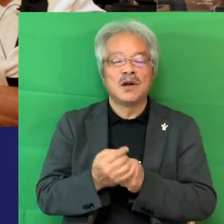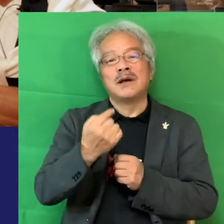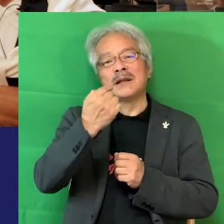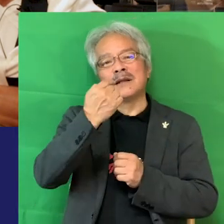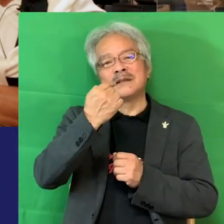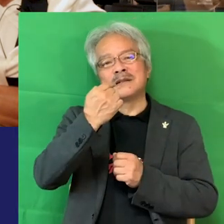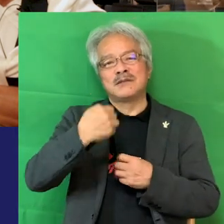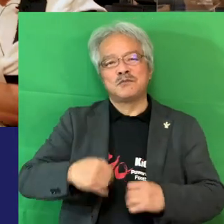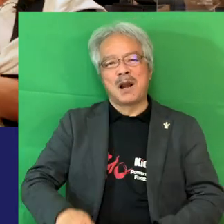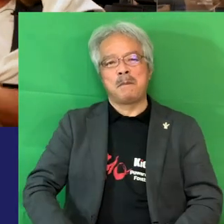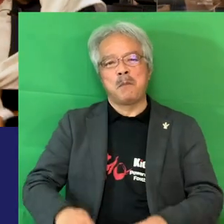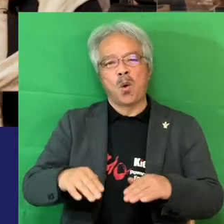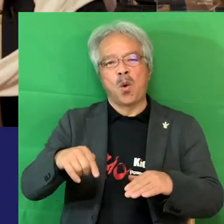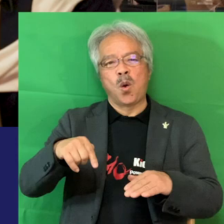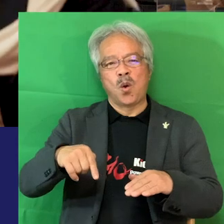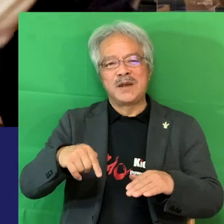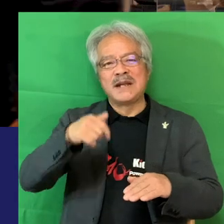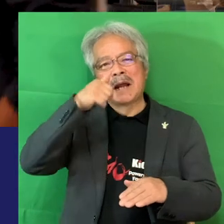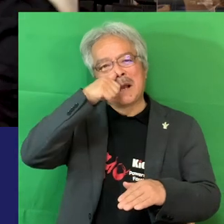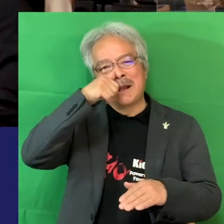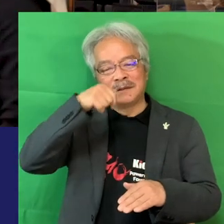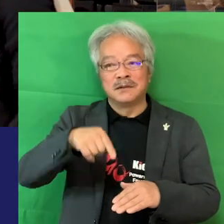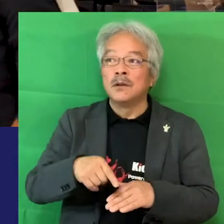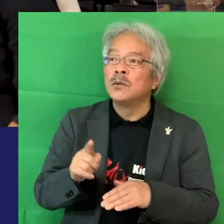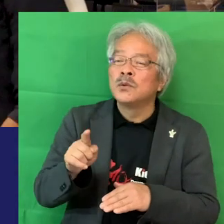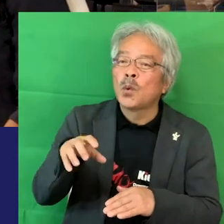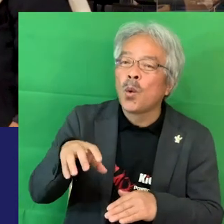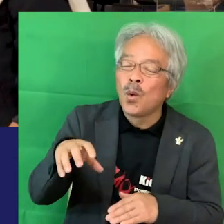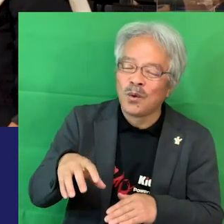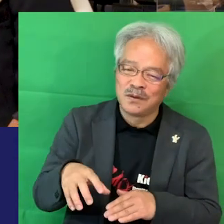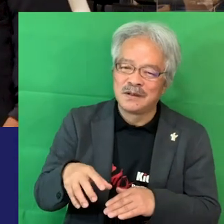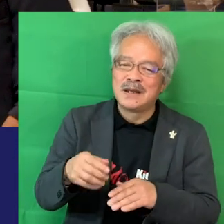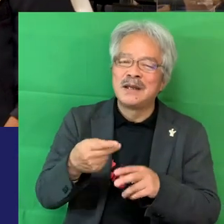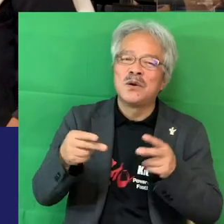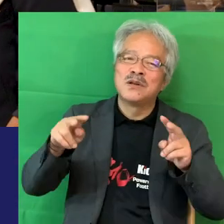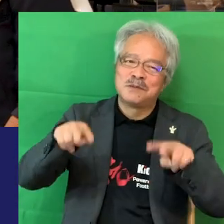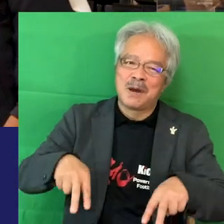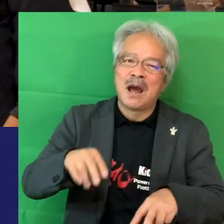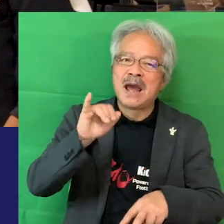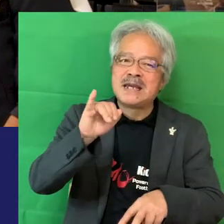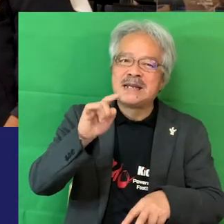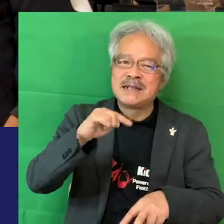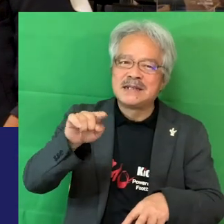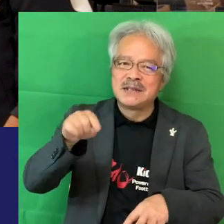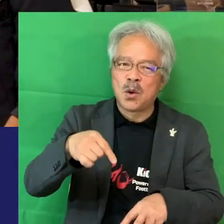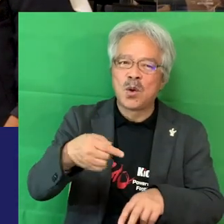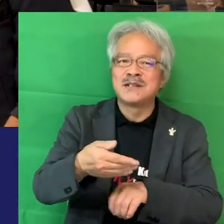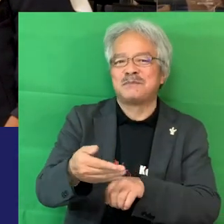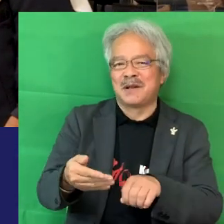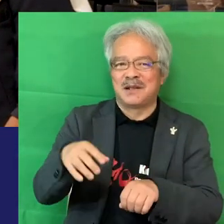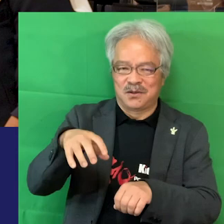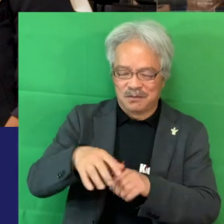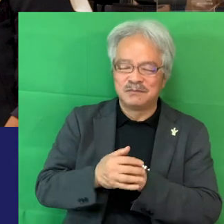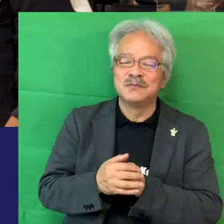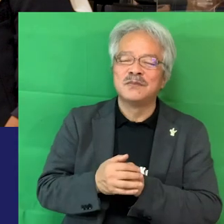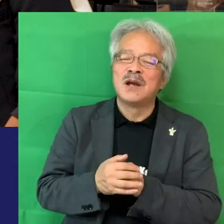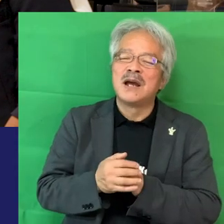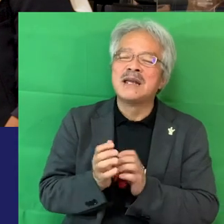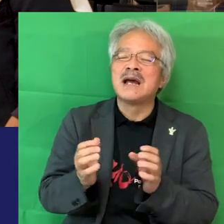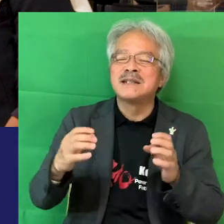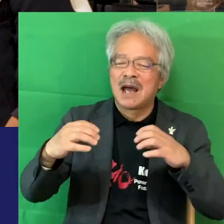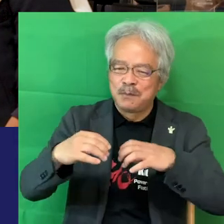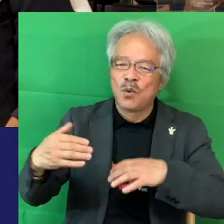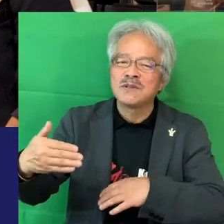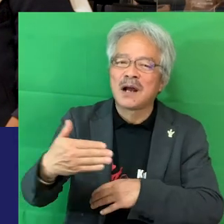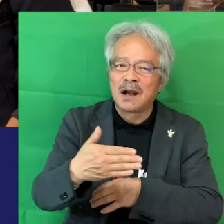私田舎育ちなんで広島の陰の島っていうところだから野菜も魚も新鮮なのしか食べ